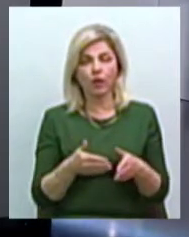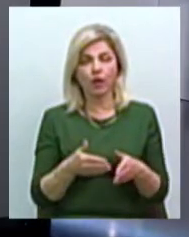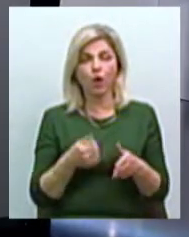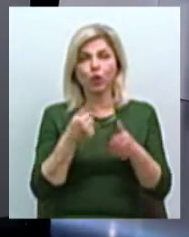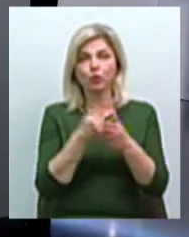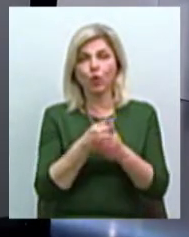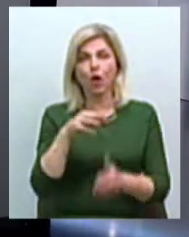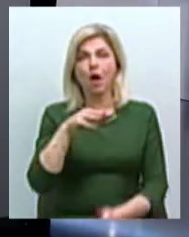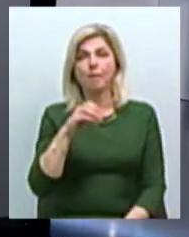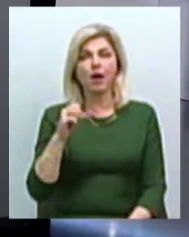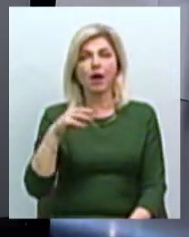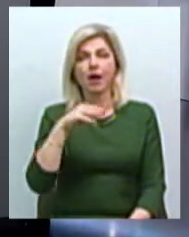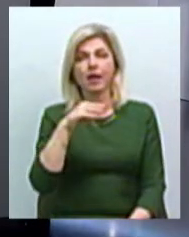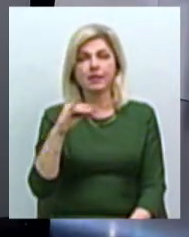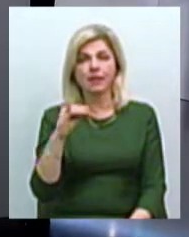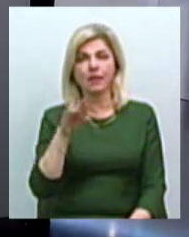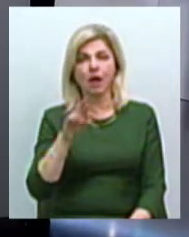Матіясова, до Льман,